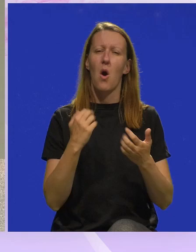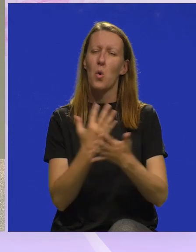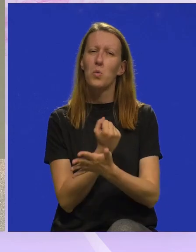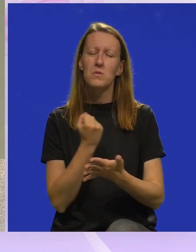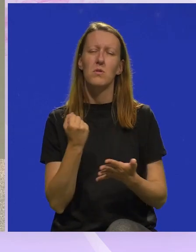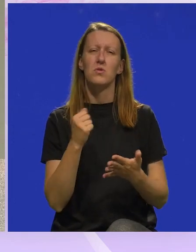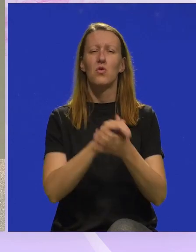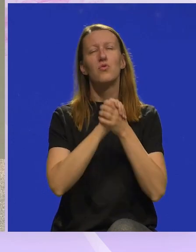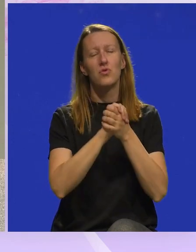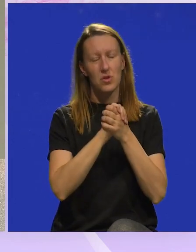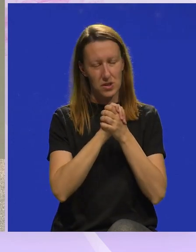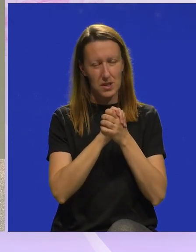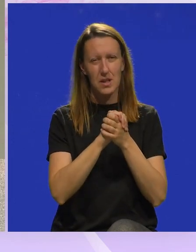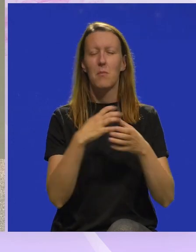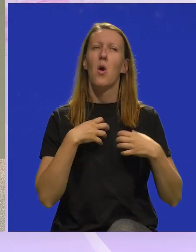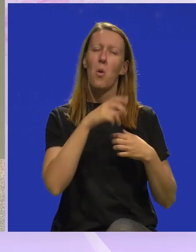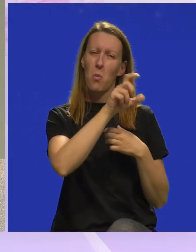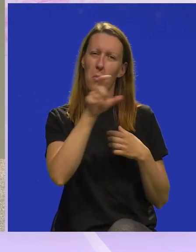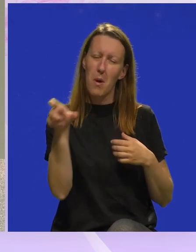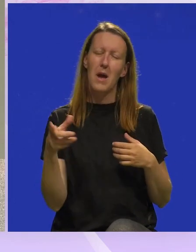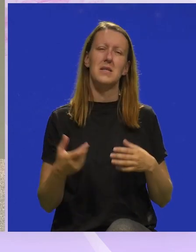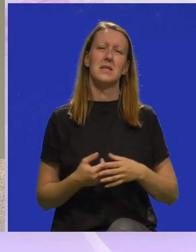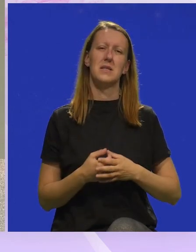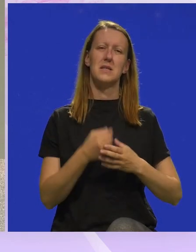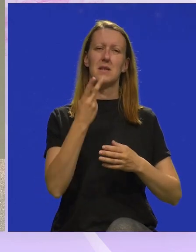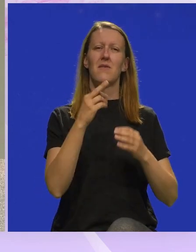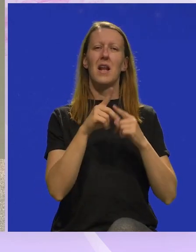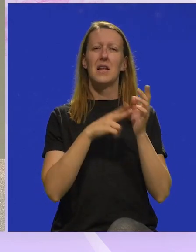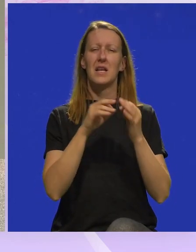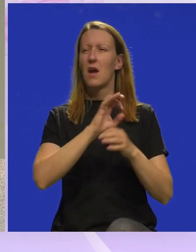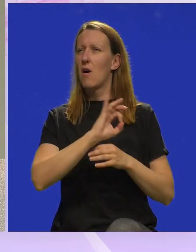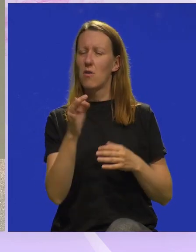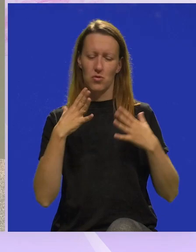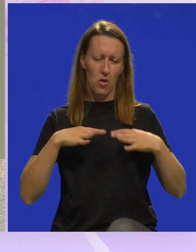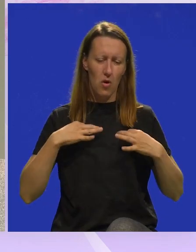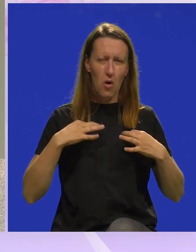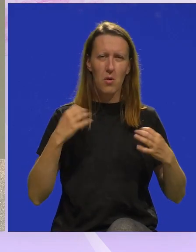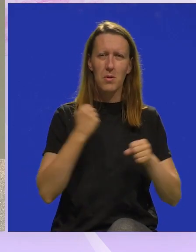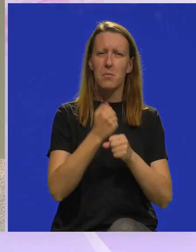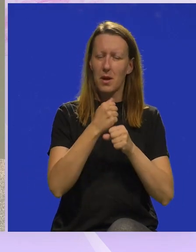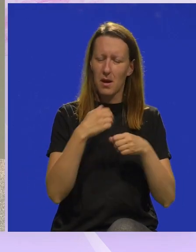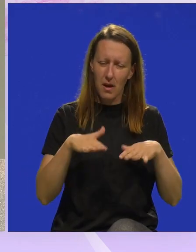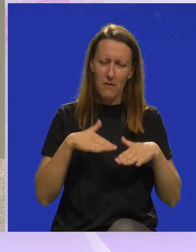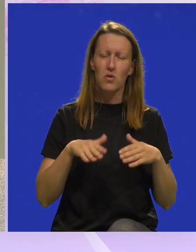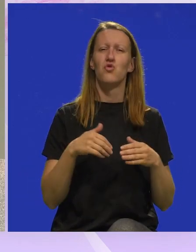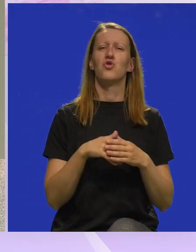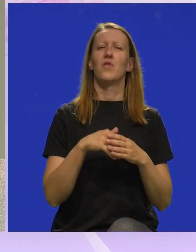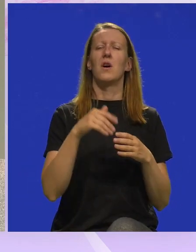uspješno. Čestitam glumcima, Valentini na predivnim kostimima, na svemu što je napravila.